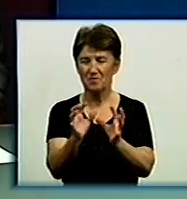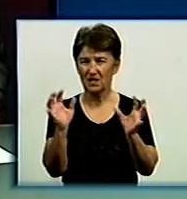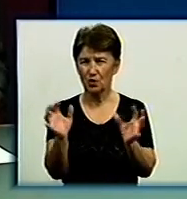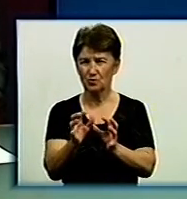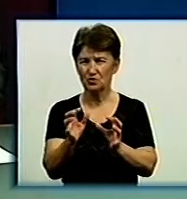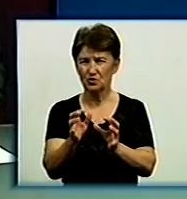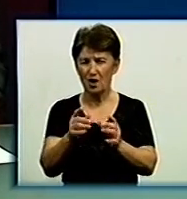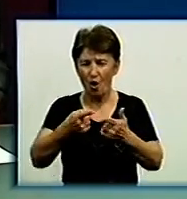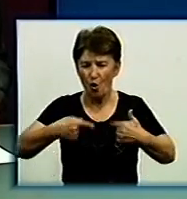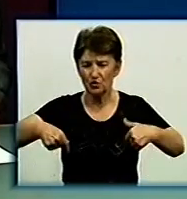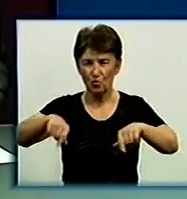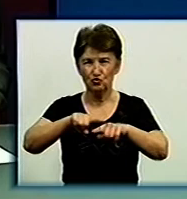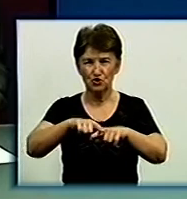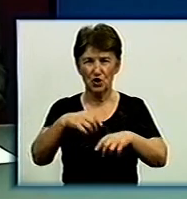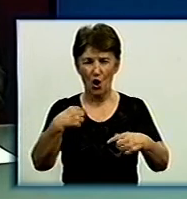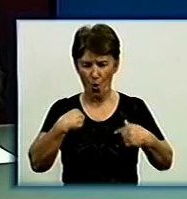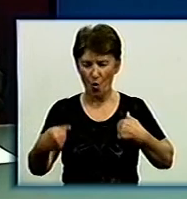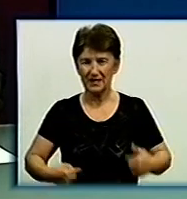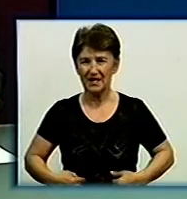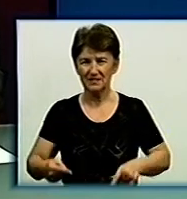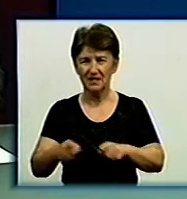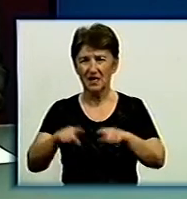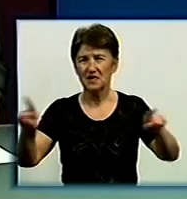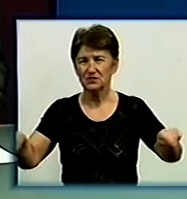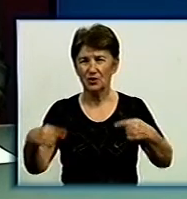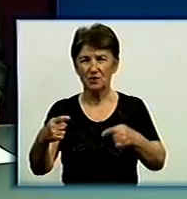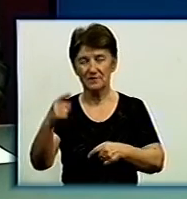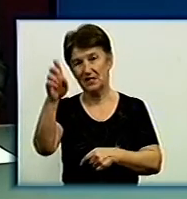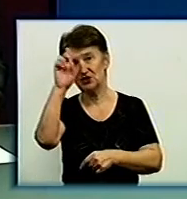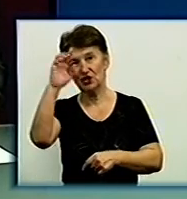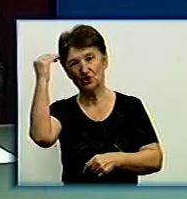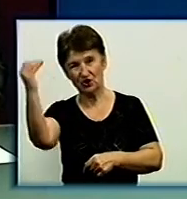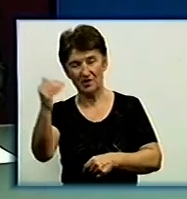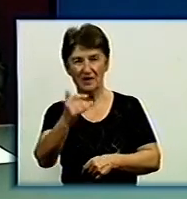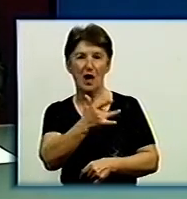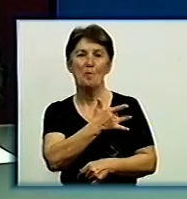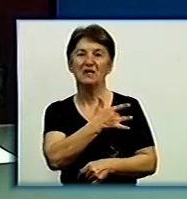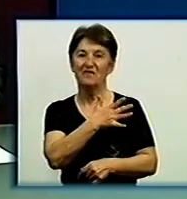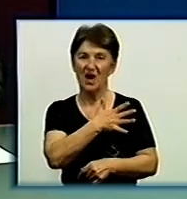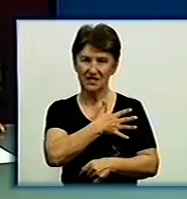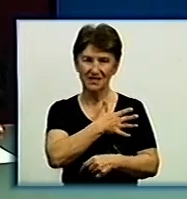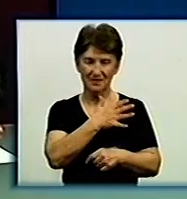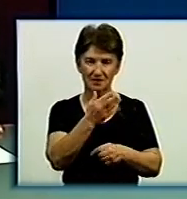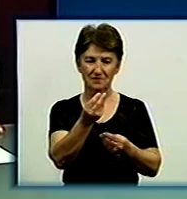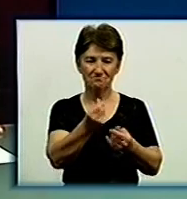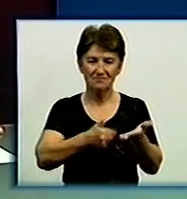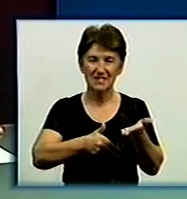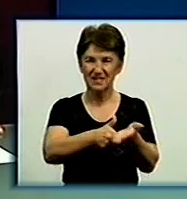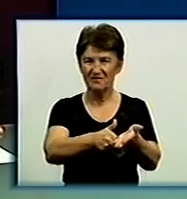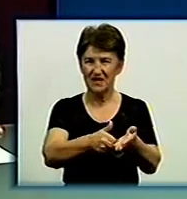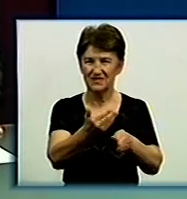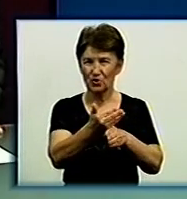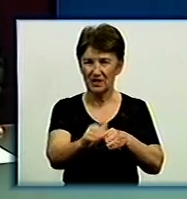оточуючі органи. Створили центр у співпраці держави та приватних інвесторів. На відкриття завітав міністр охорони здоров'я Олександр Квіташвілі.